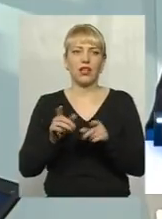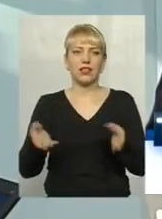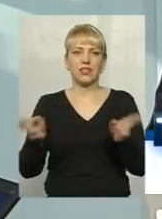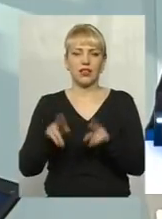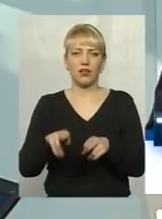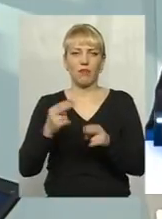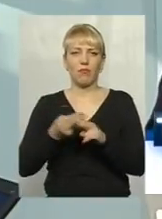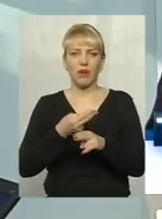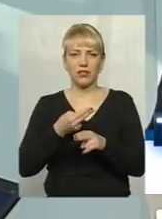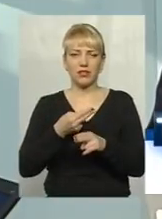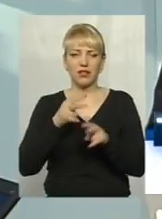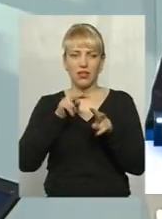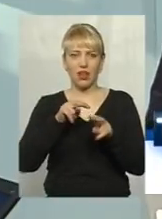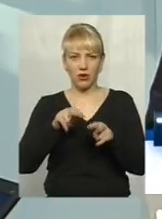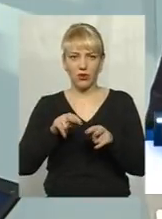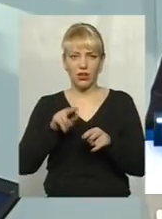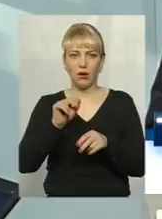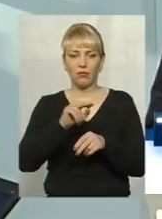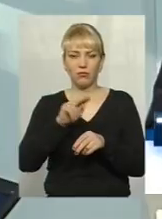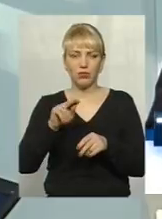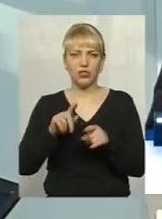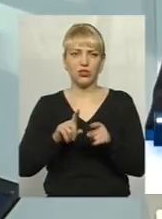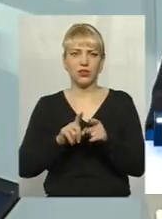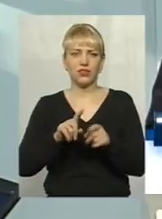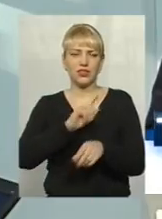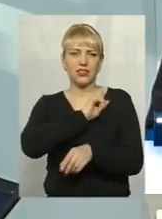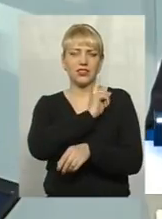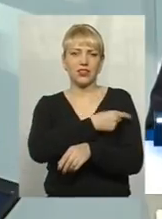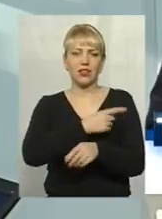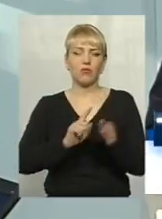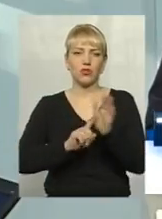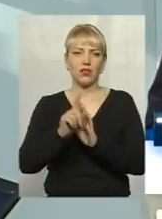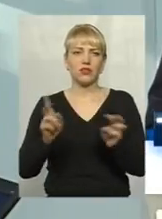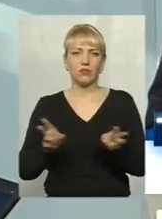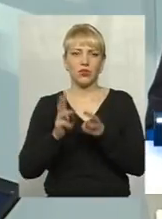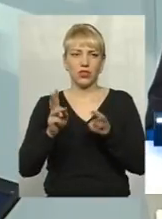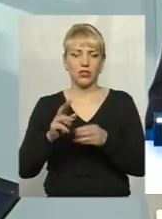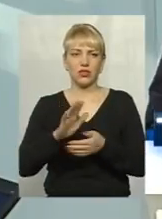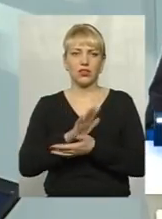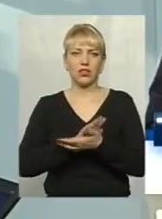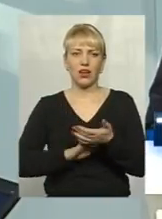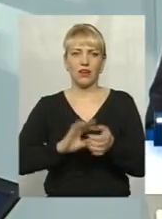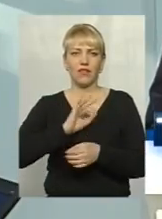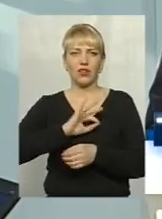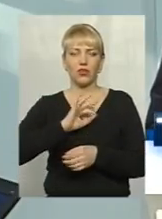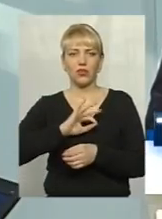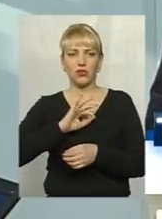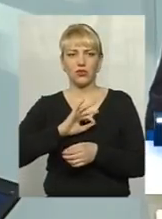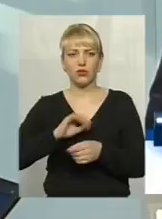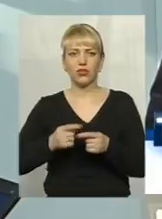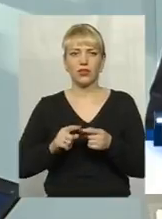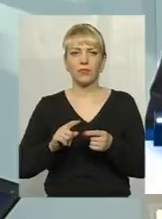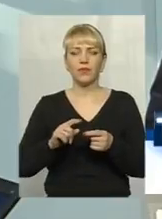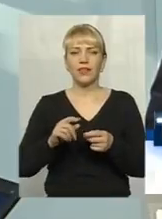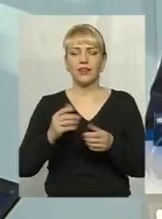без нагляду. Піч перекалюється, і від того починається пожежа. Далі, використовувати легкозаймисті речовини